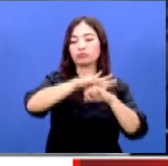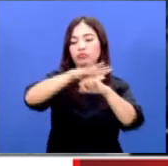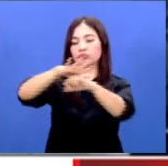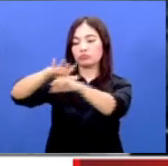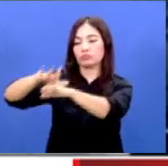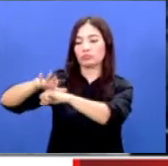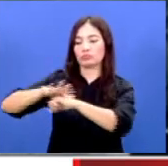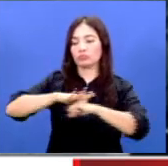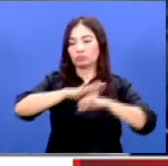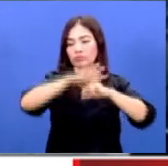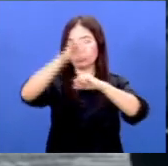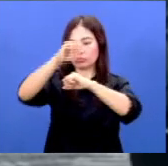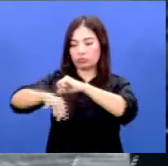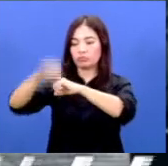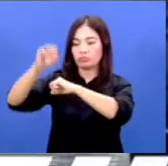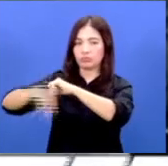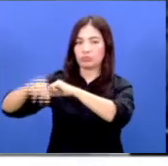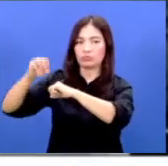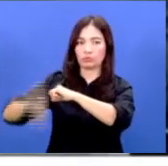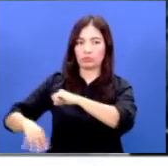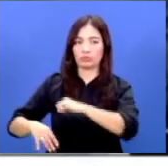yaitu dengan melakukan water bombing